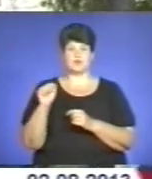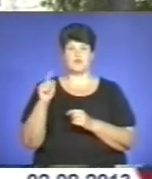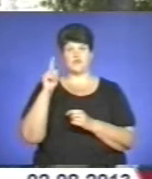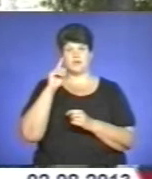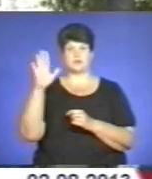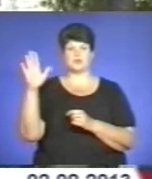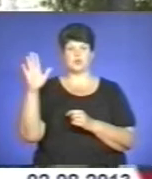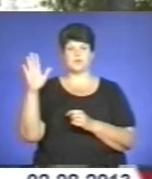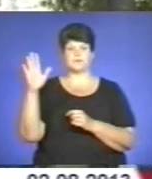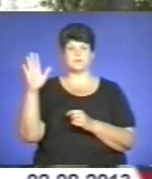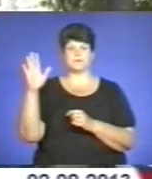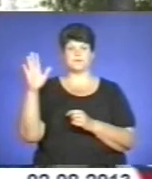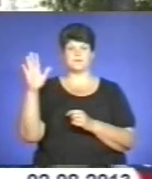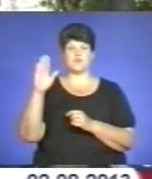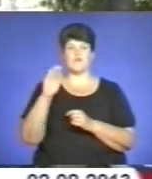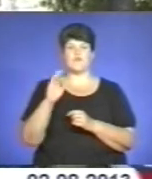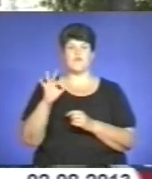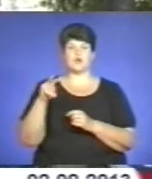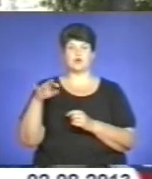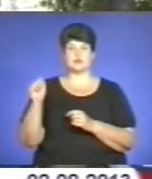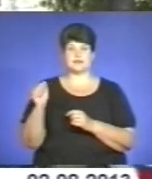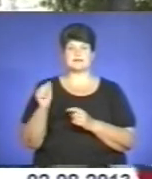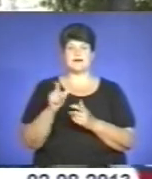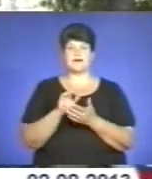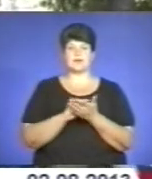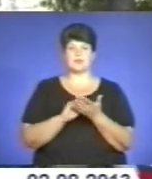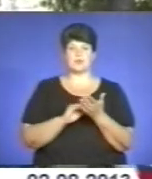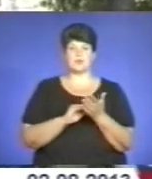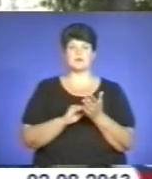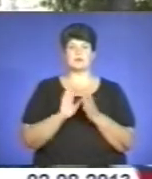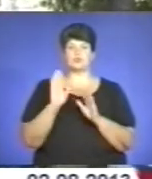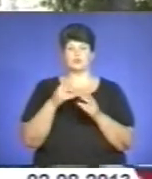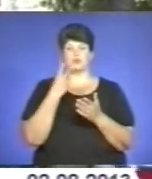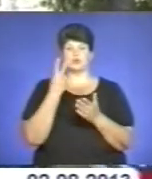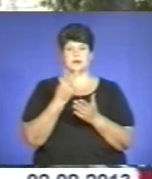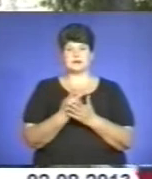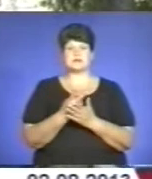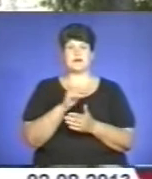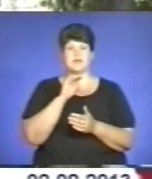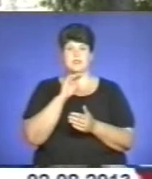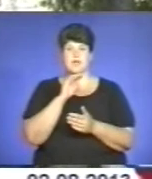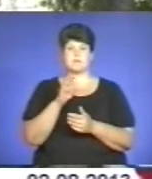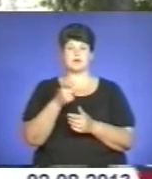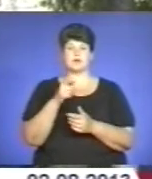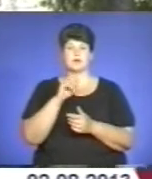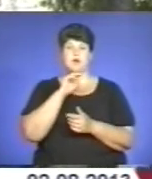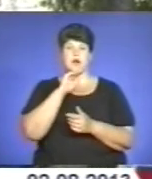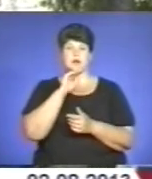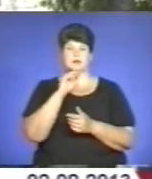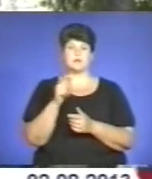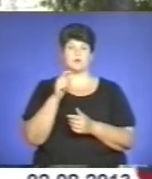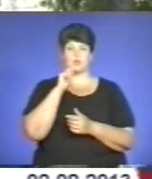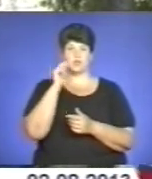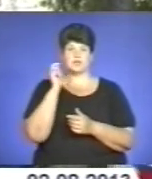фольклориста, етнографа. А презентувати буде академік України Микола Мушинка, який спеціально